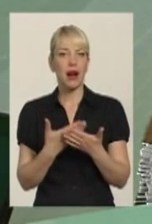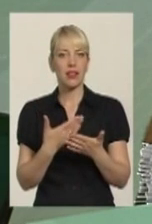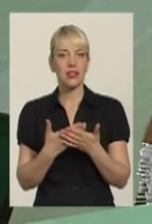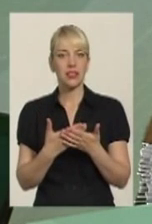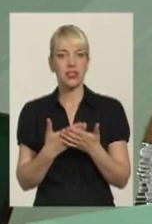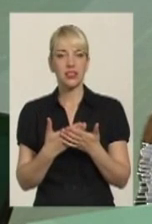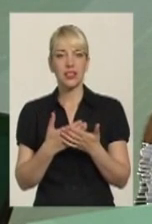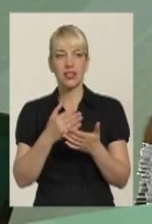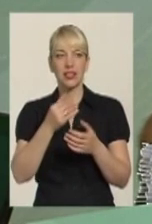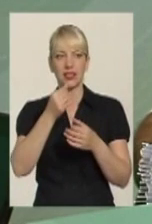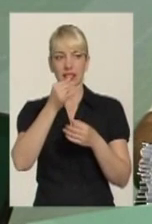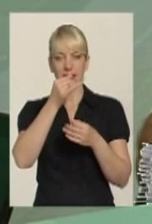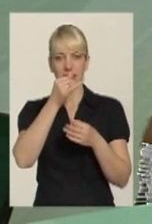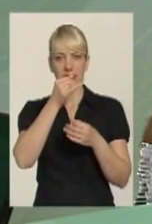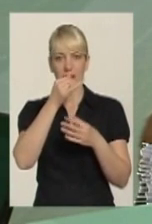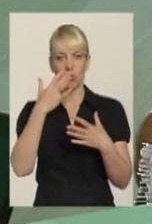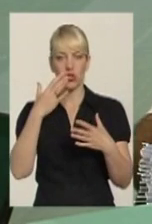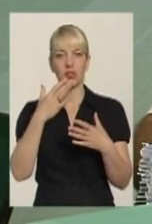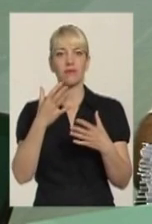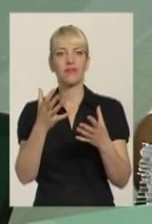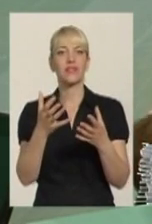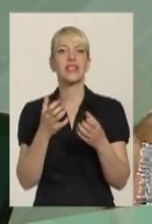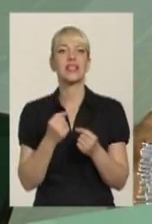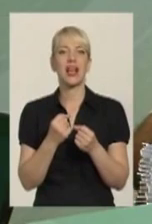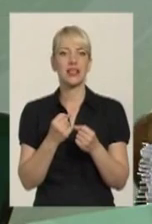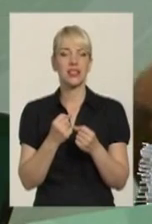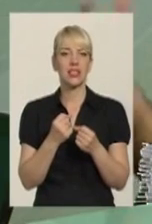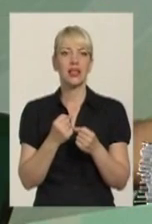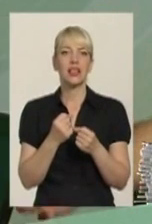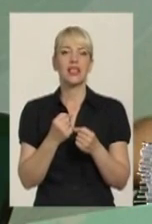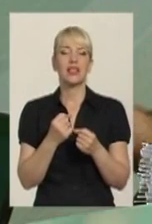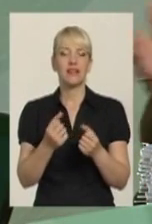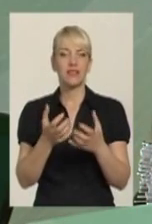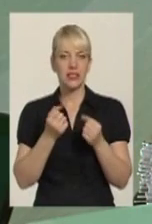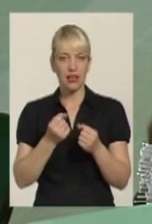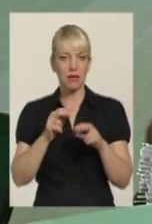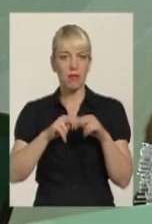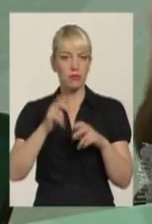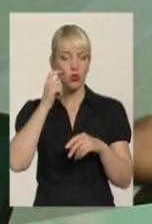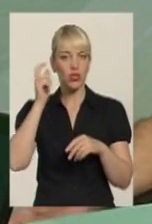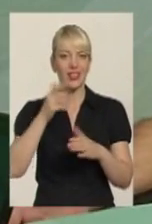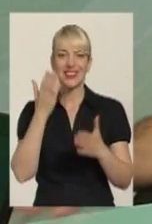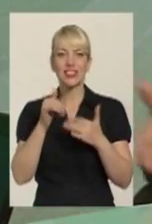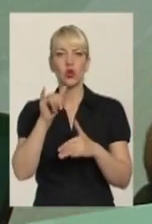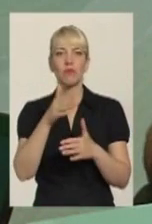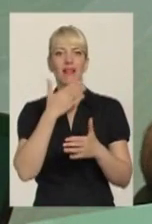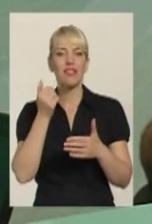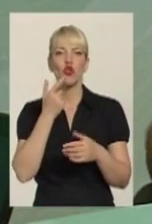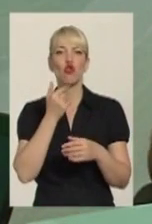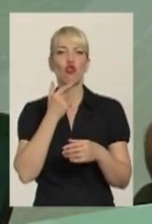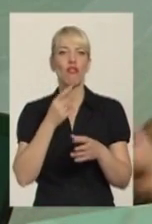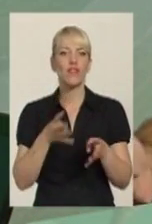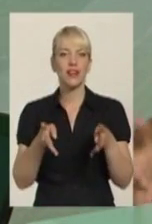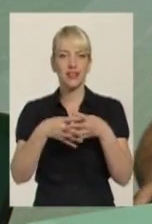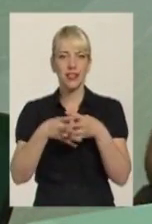якщо в тебе немає смішанних браків, якщо в тебе немає прямої родственній связі, родителі, діти,